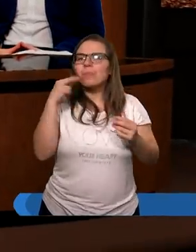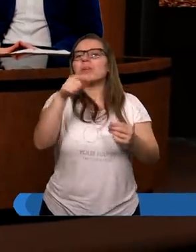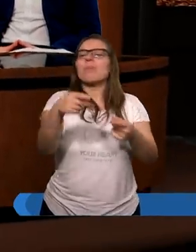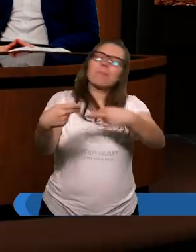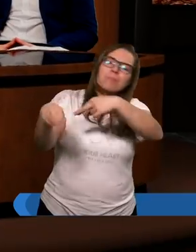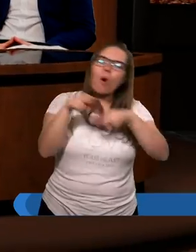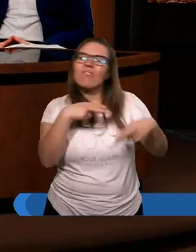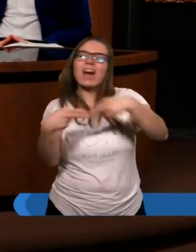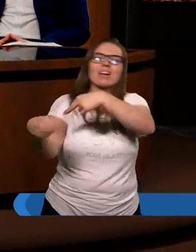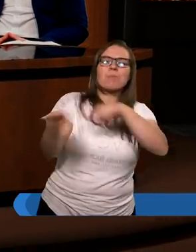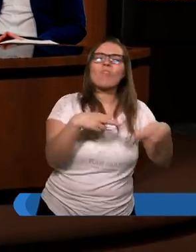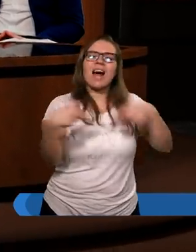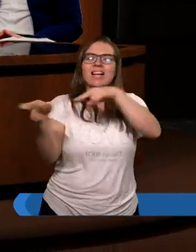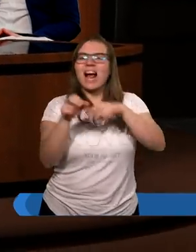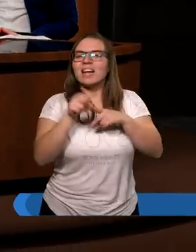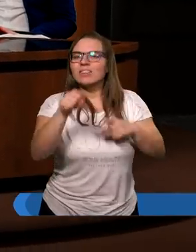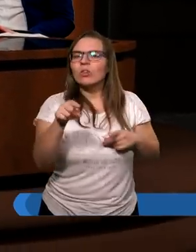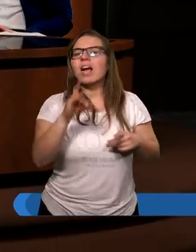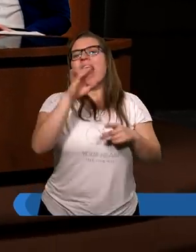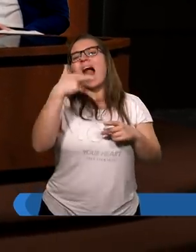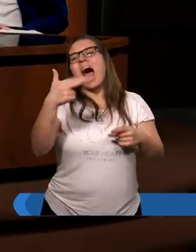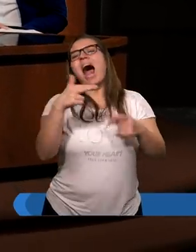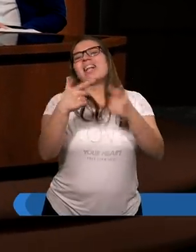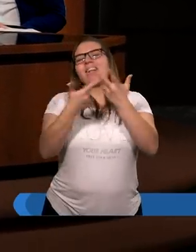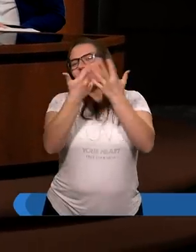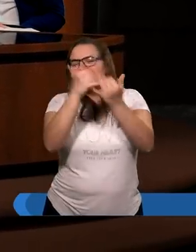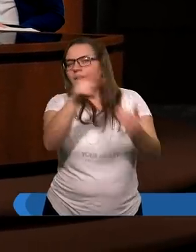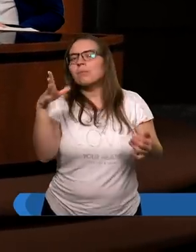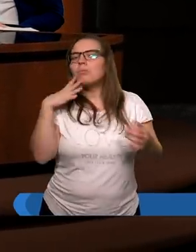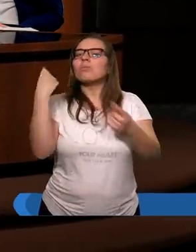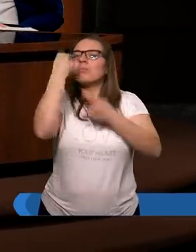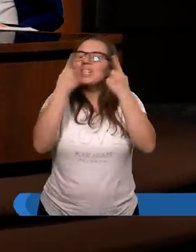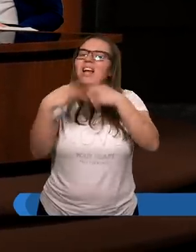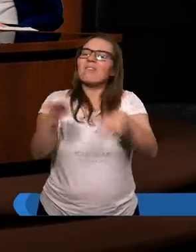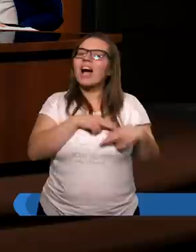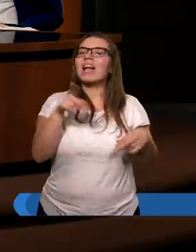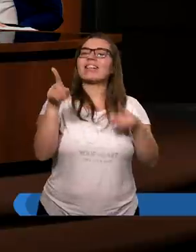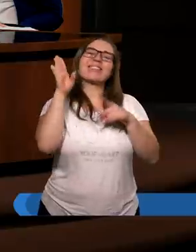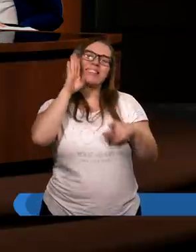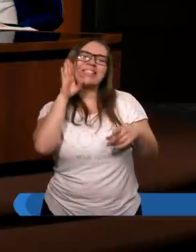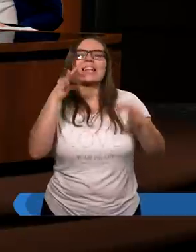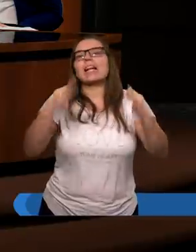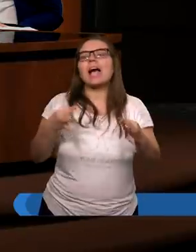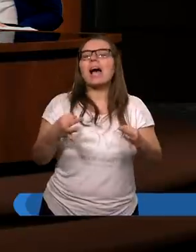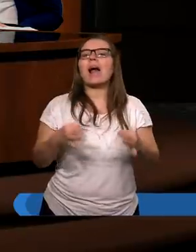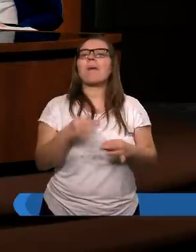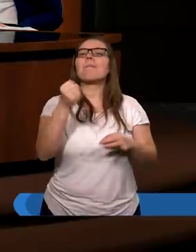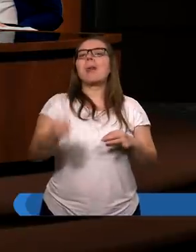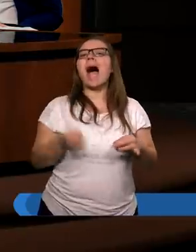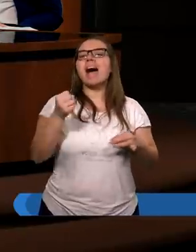tego powracali i jak wracali w Galacjach, w Galatach, także tak samo i teraz Paweł